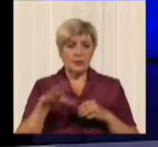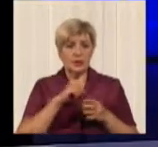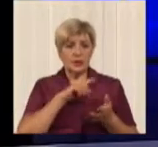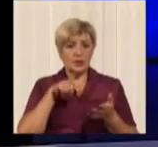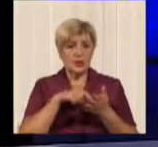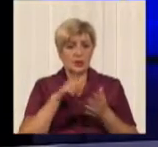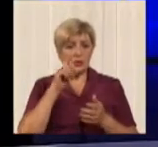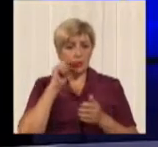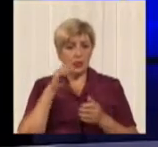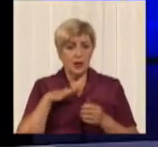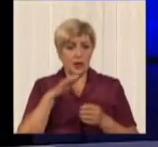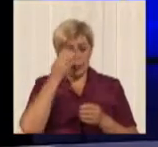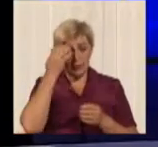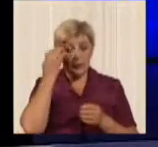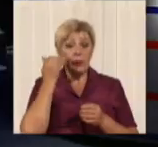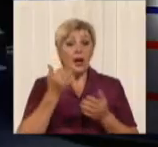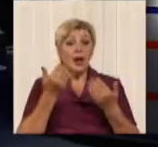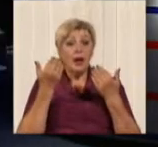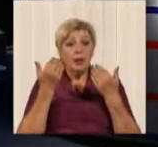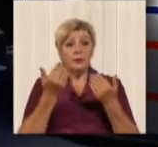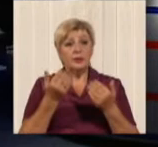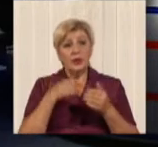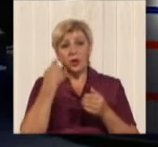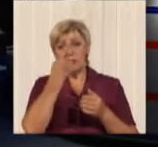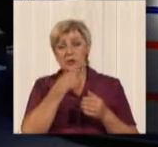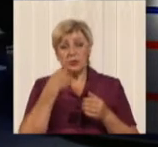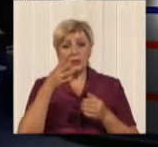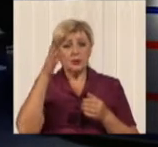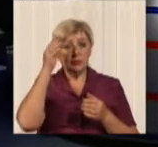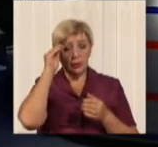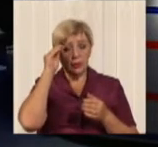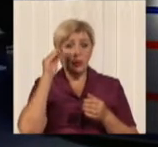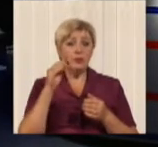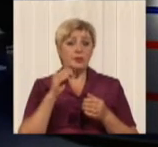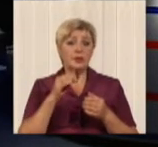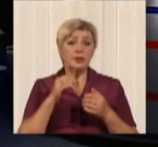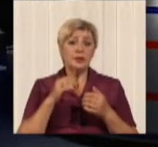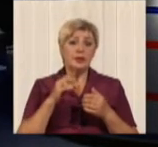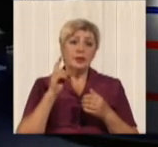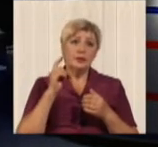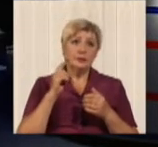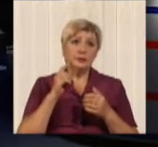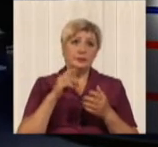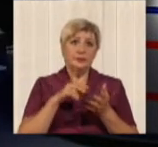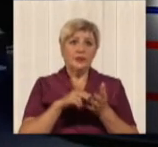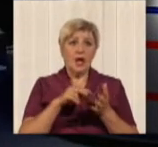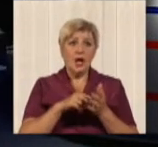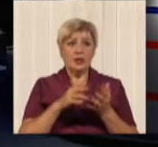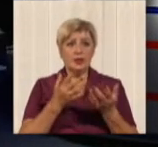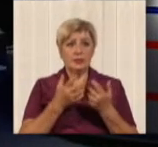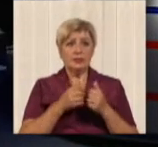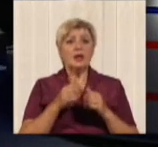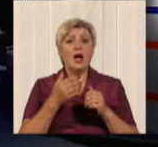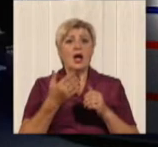Пане Іване, от ви, власне, особисто вираховували певний тариф для трамвай-тролейбусу. І чи співпала